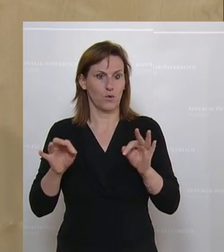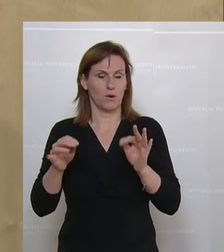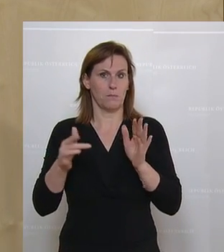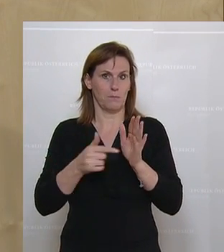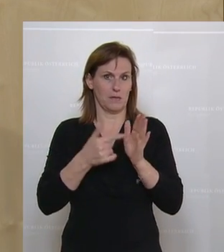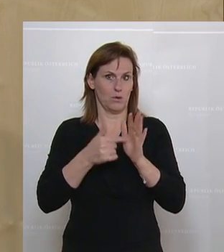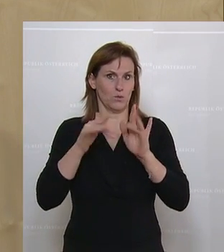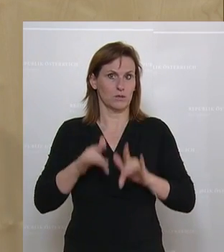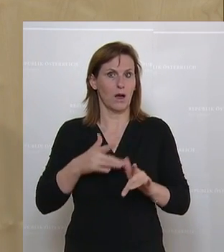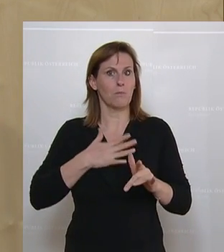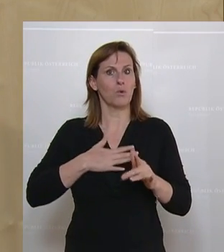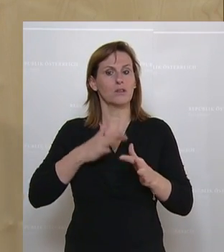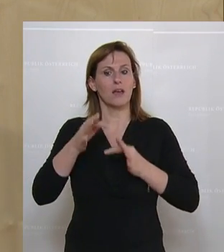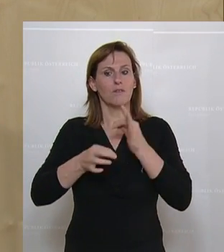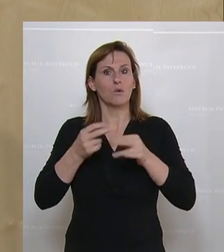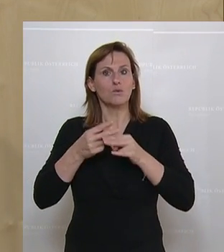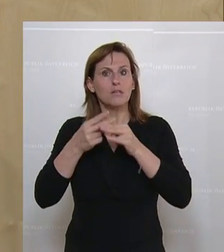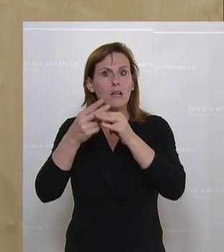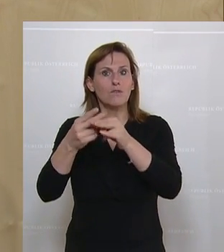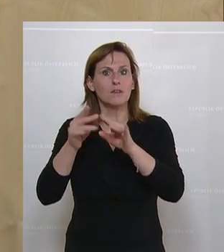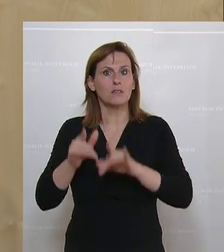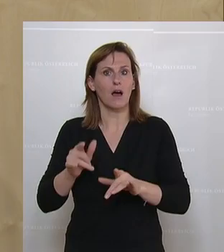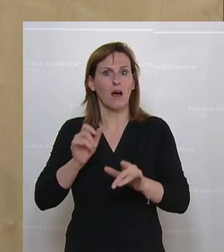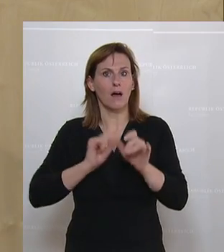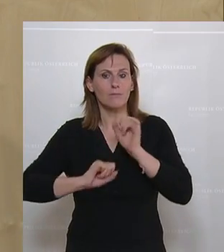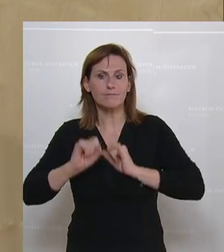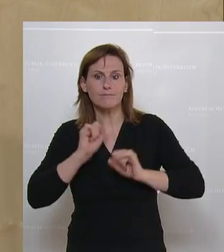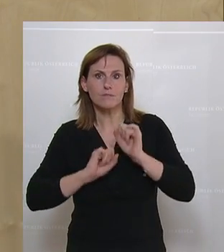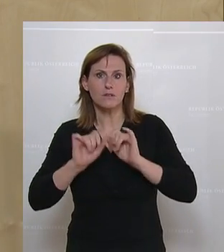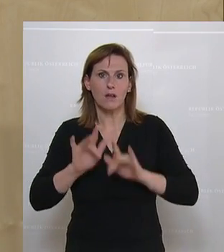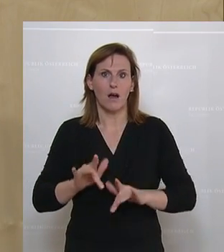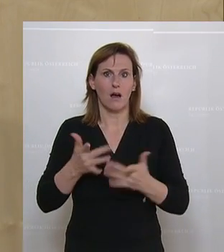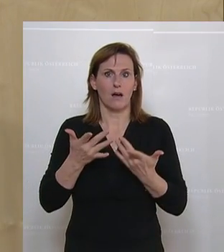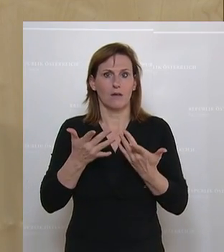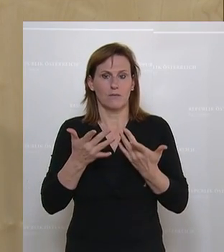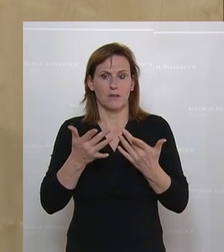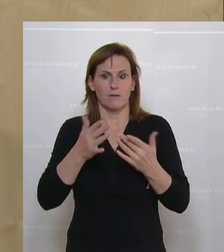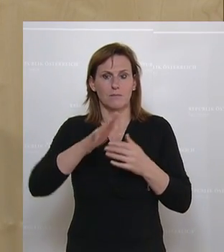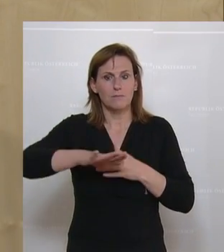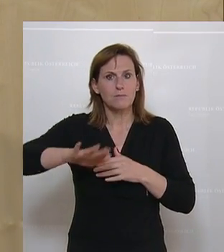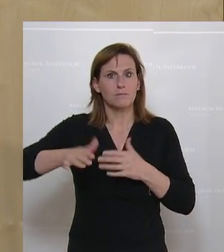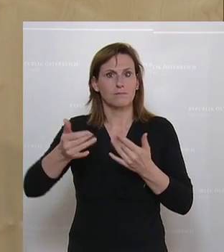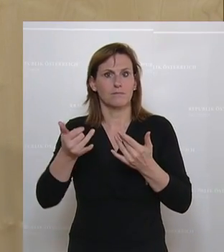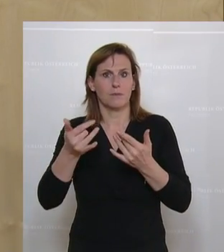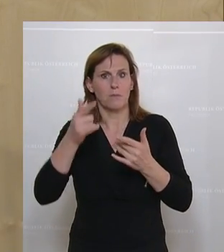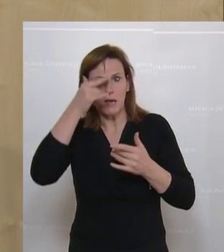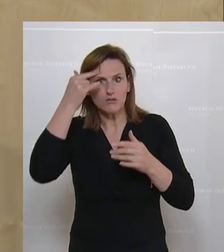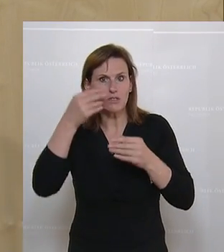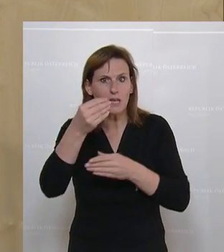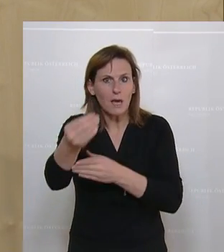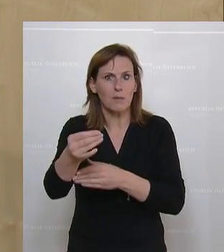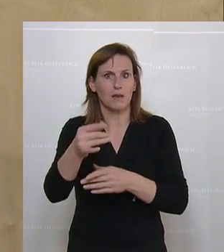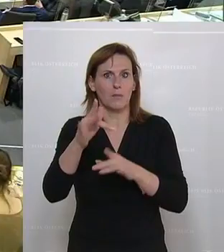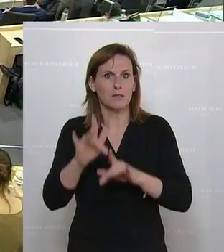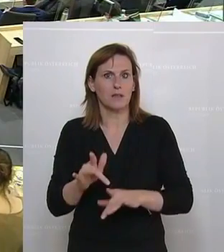Am liebsten würden wir Entwicklungshilfe immer direkt an den notleidenden Menschen geben. Aber ein gewisses Minimum an Zusammenarbeit mit staatlichen Strukturen